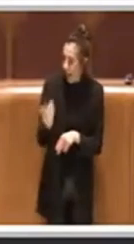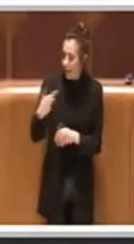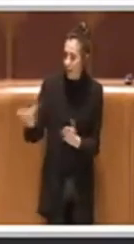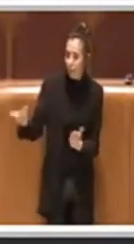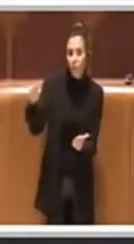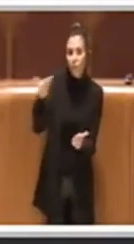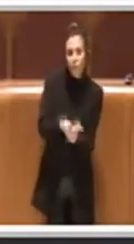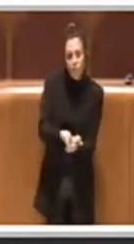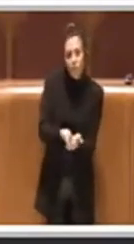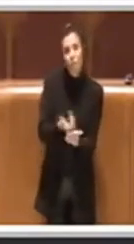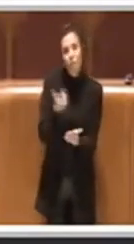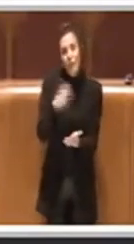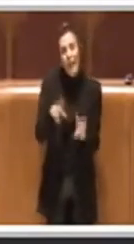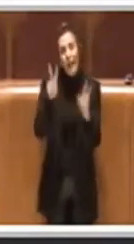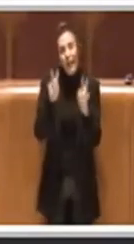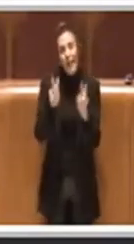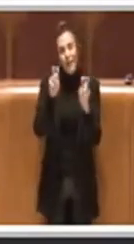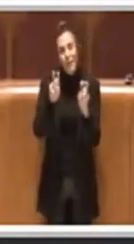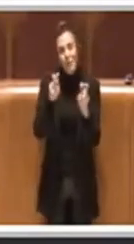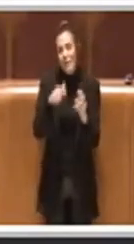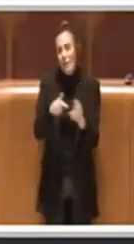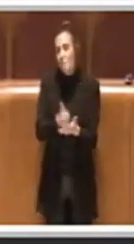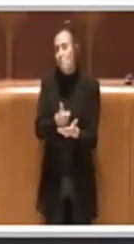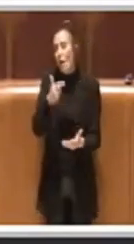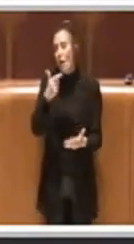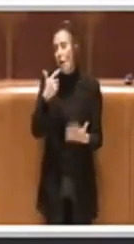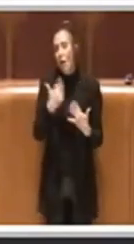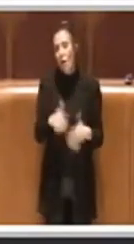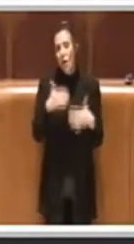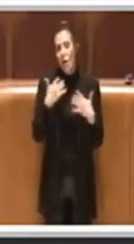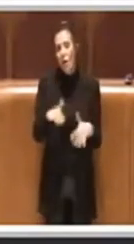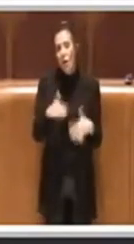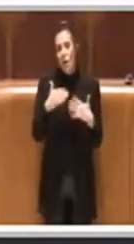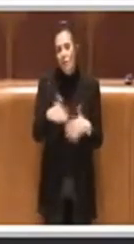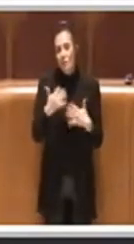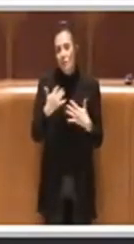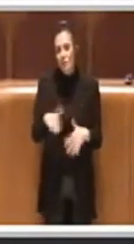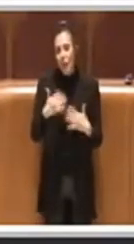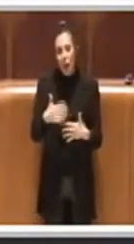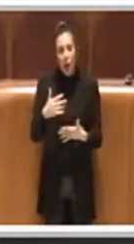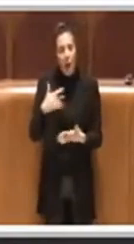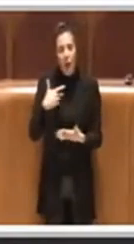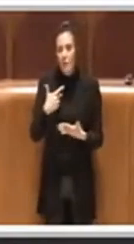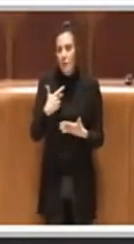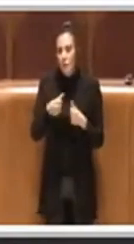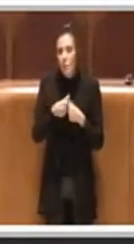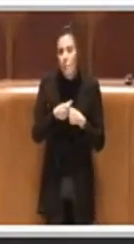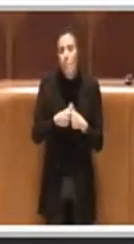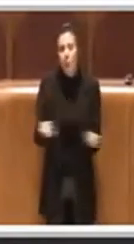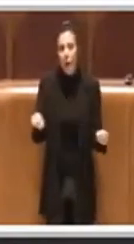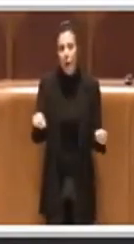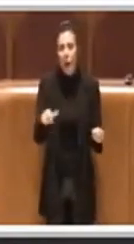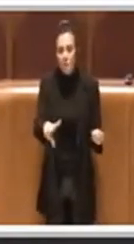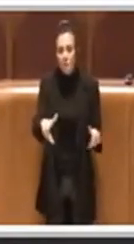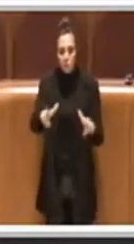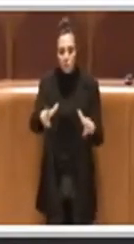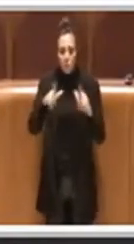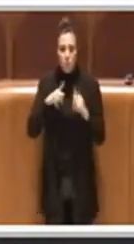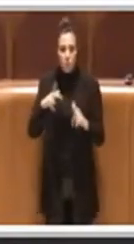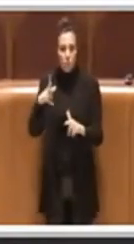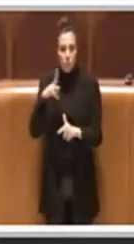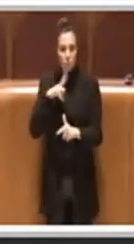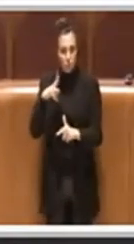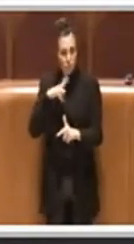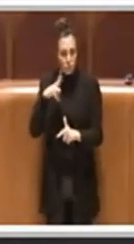perché è un argomento ovviamente molto importante, centrale, che arricchisce sicuramente